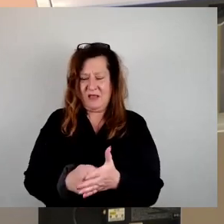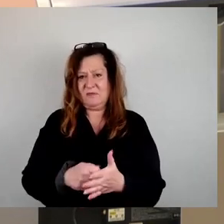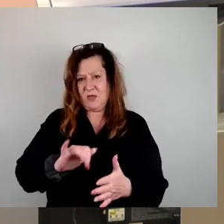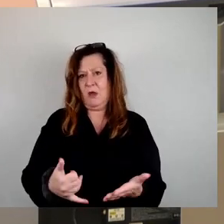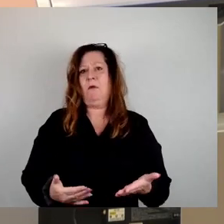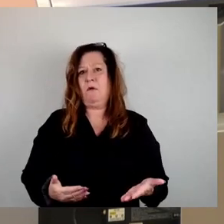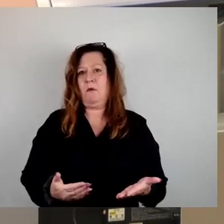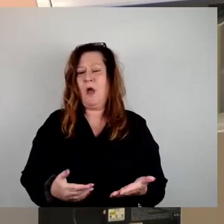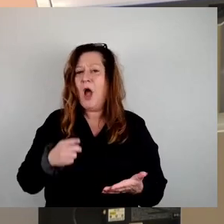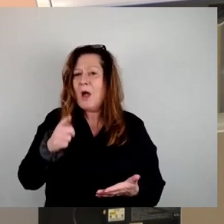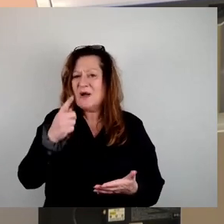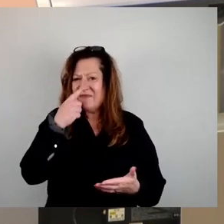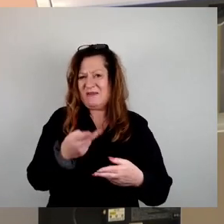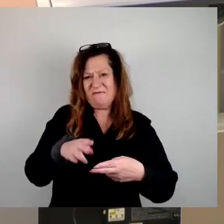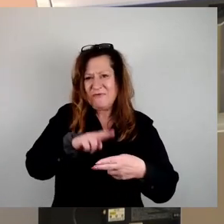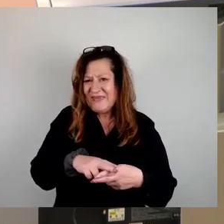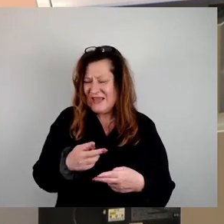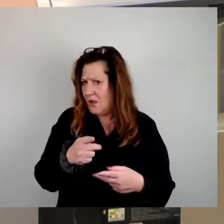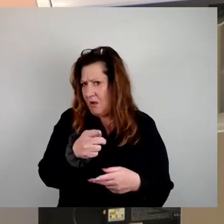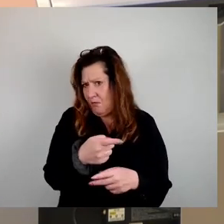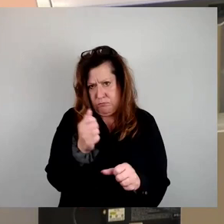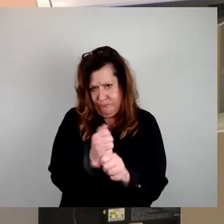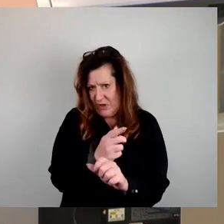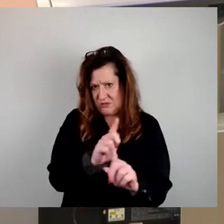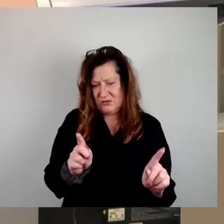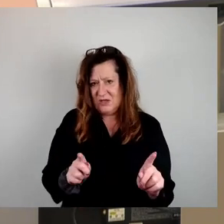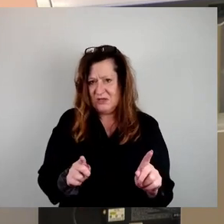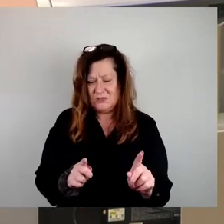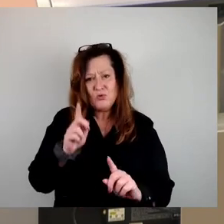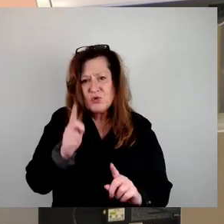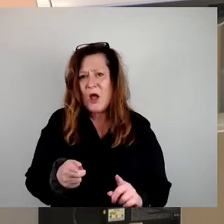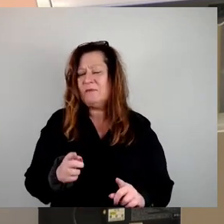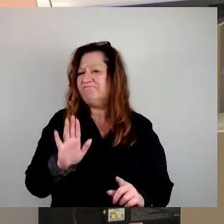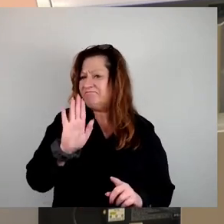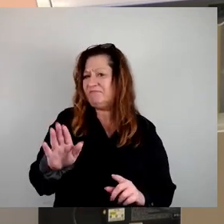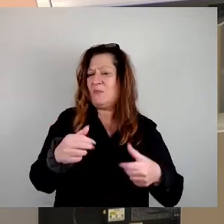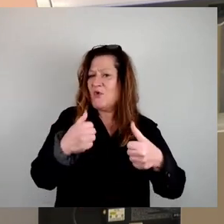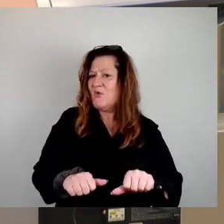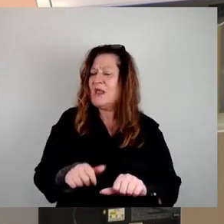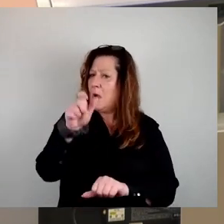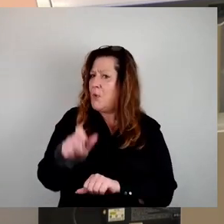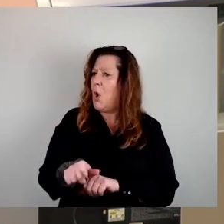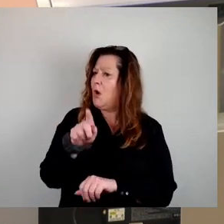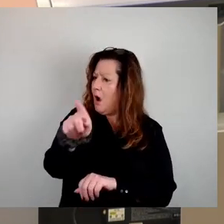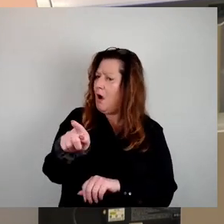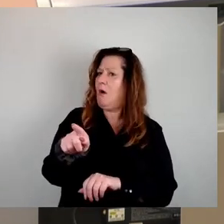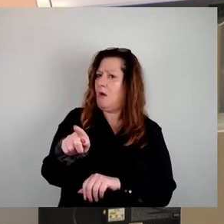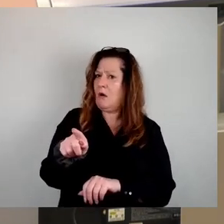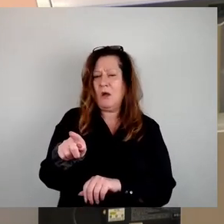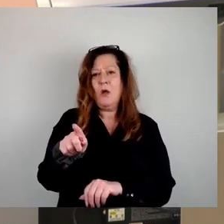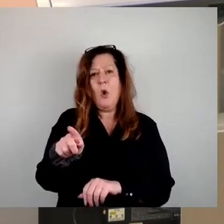Stadt solche Schritte nicht wagen oder wollen, sollten Sie sich zumindest Ihre Verpflichtung den Bürgerinnen gegenüber stellen und den Deal annehmen.